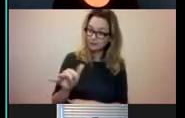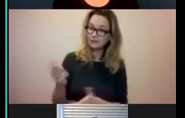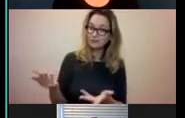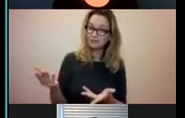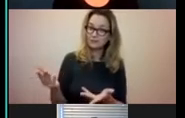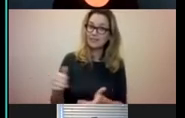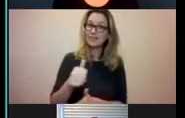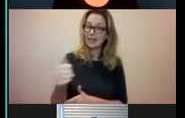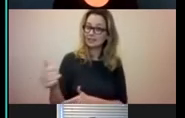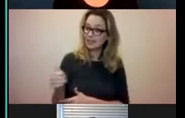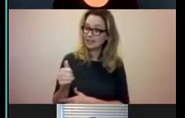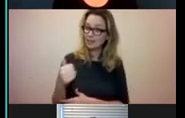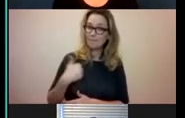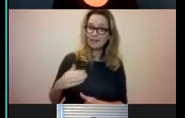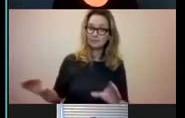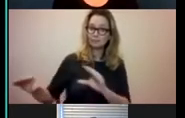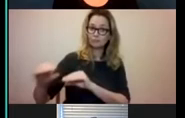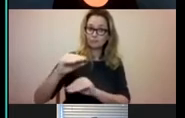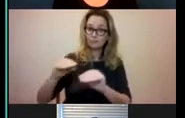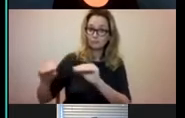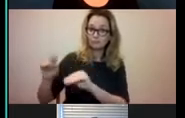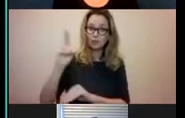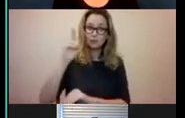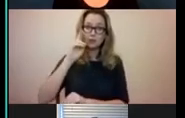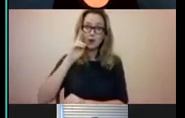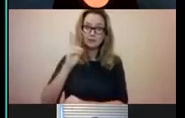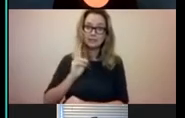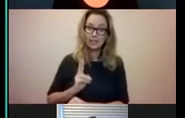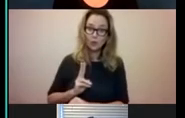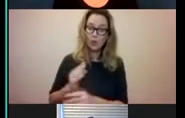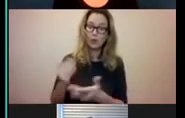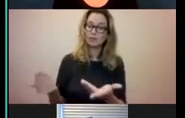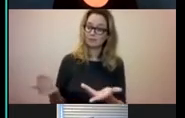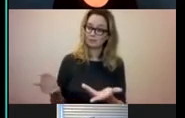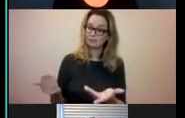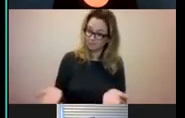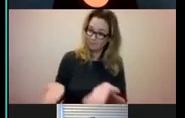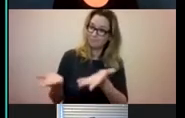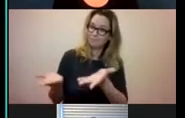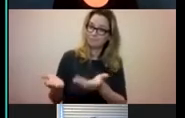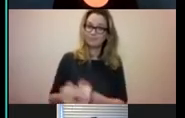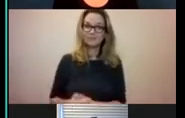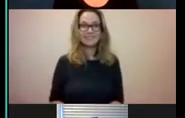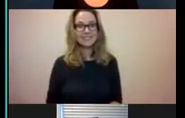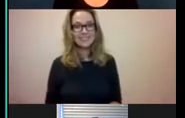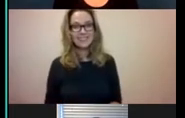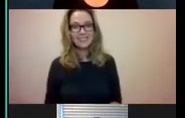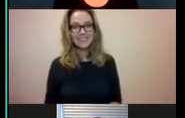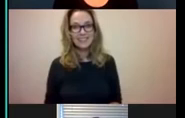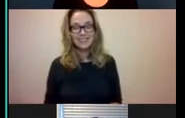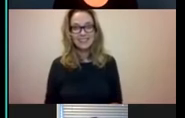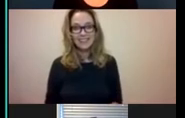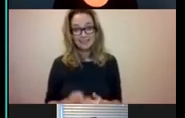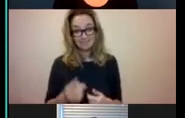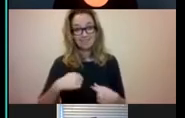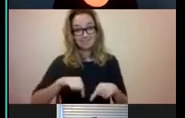elkaar in gesprek, doven en vlachthoorenden. Probeer het maar. Ja. En dat